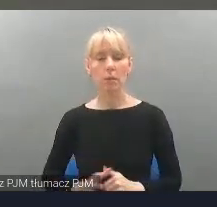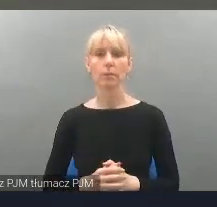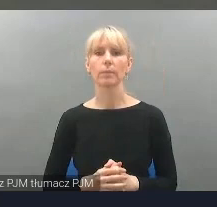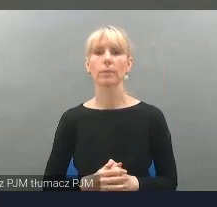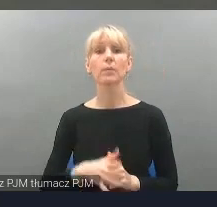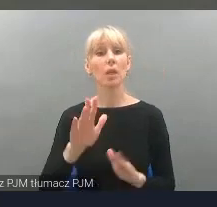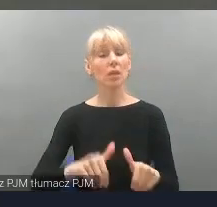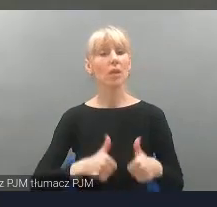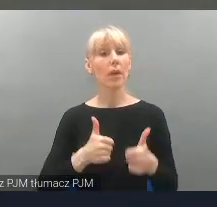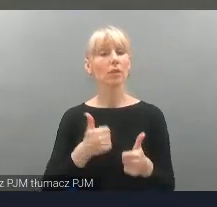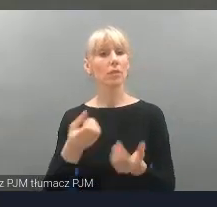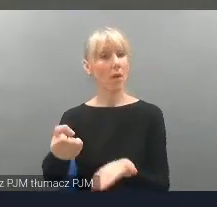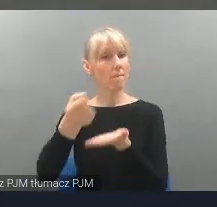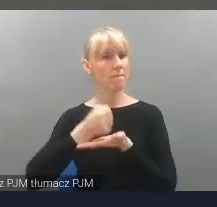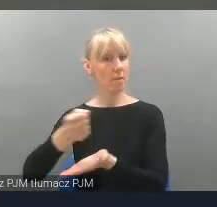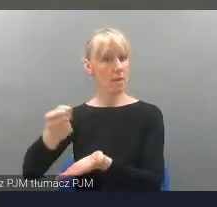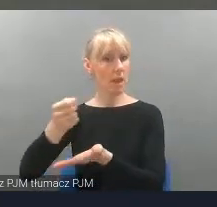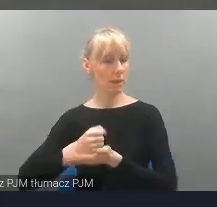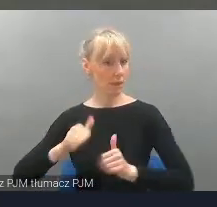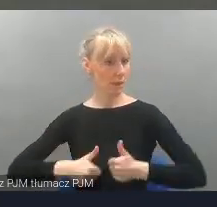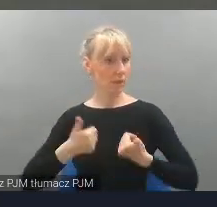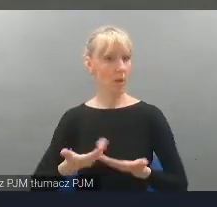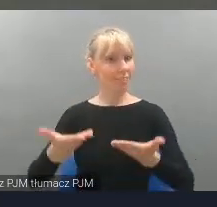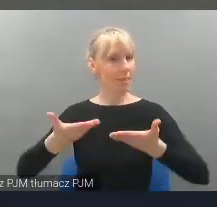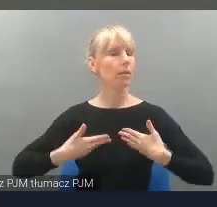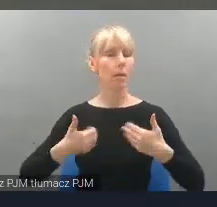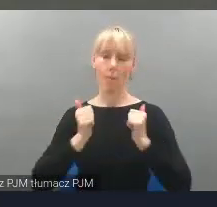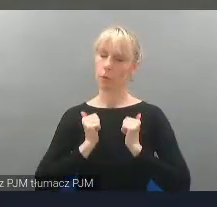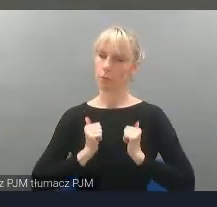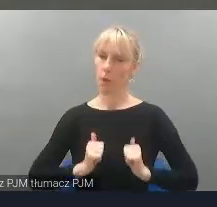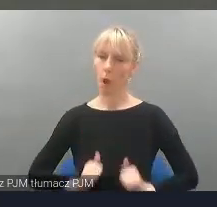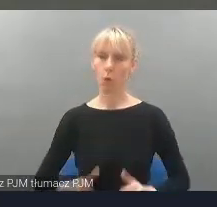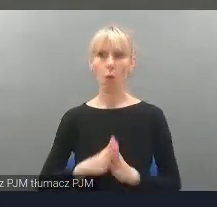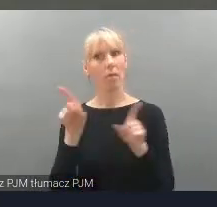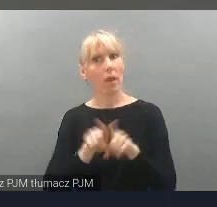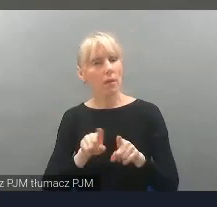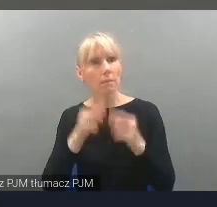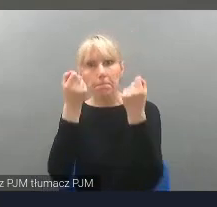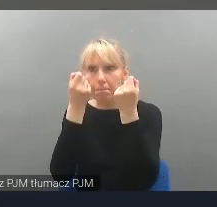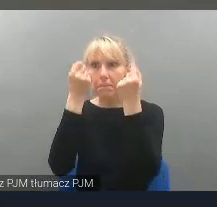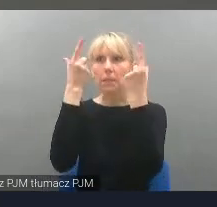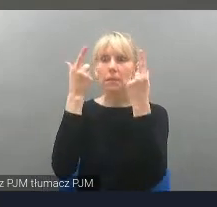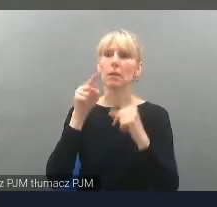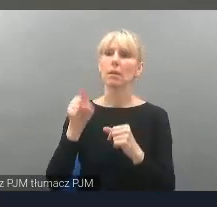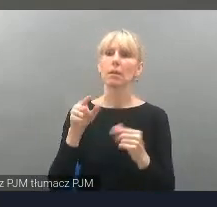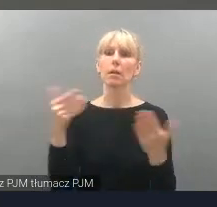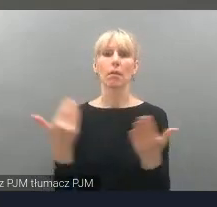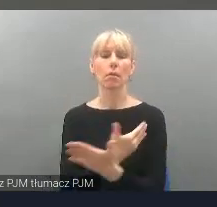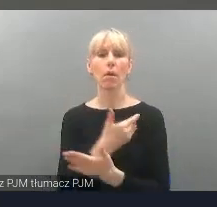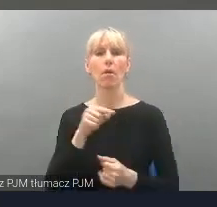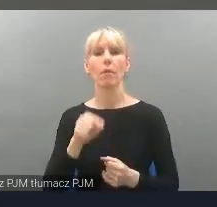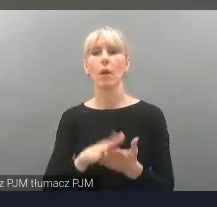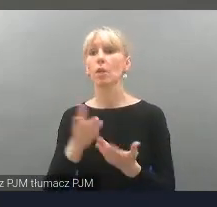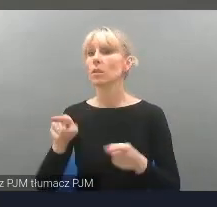tego projektu dają nam spokój i możliwość refleksji, a także wdrażania poszczególnych rozwiązań